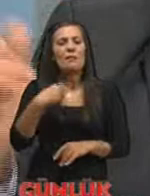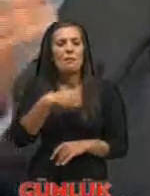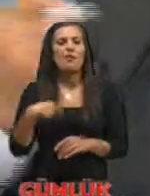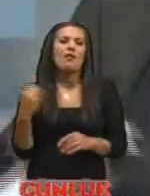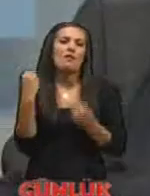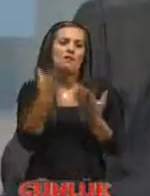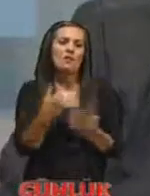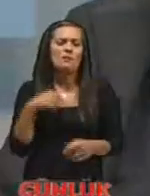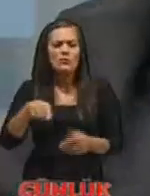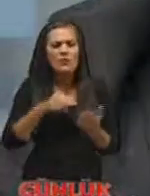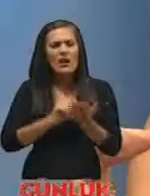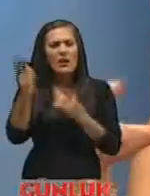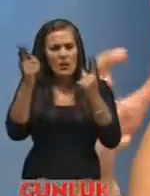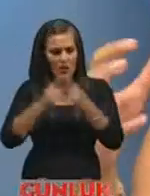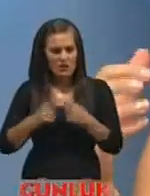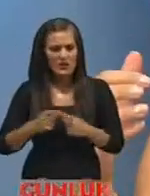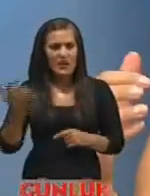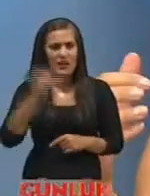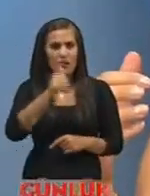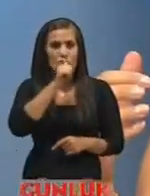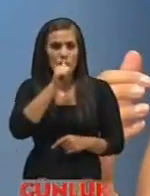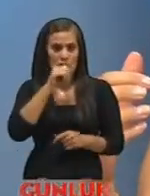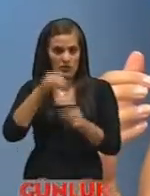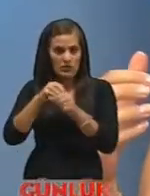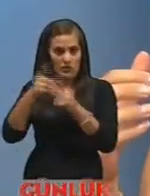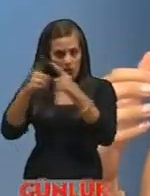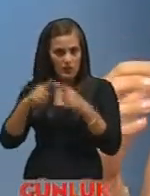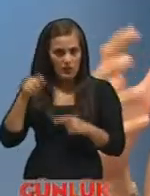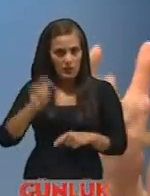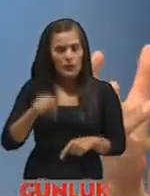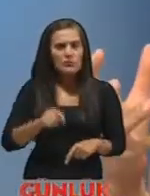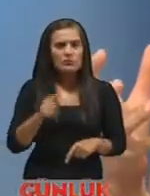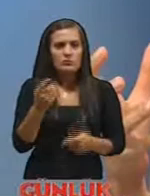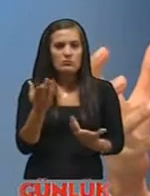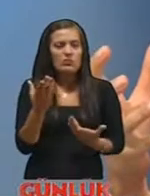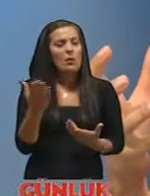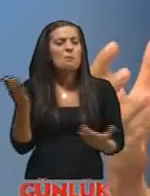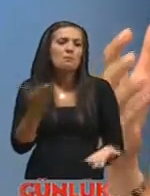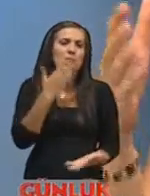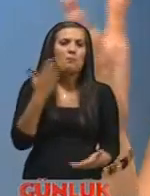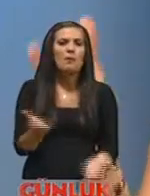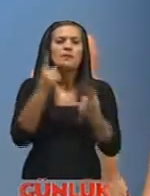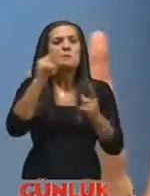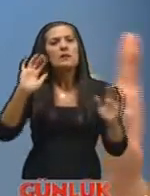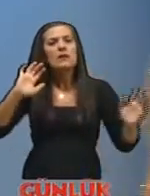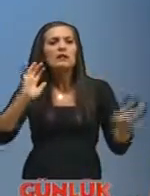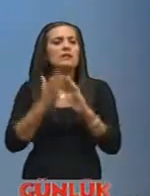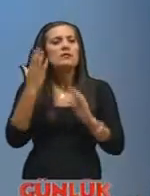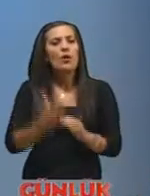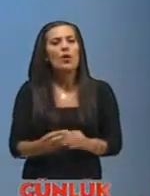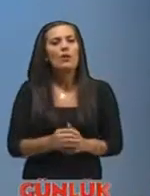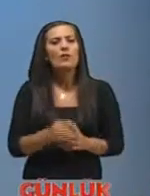pompalayacağız hocam tabi biz bütün bu hesaplamaları gelen su üzerine yapıyoruz da olası bir kriz olası bir ki öngörülüyor